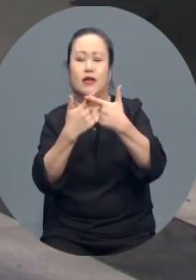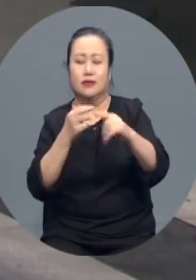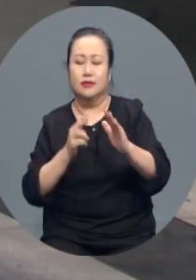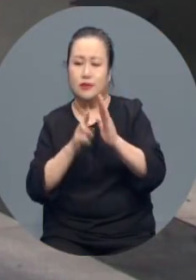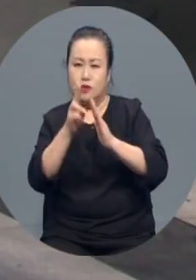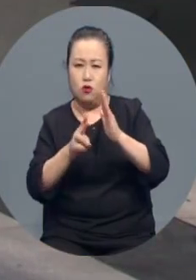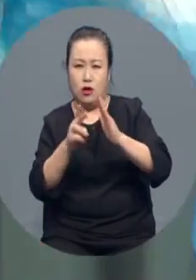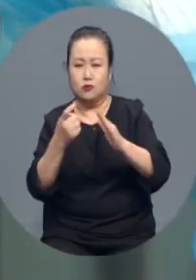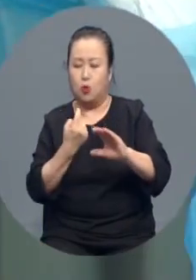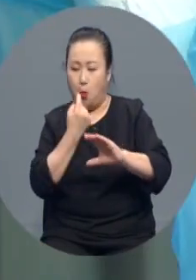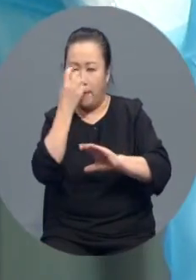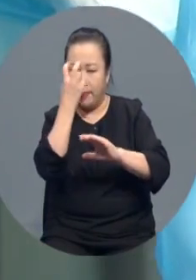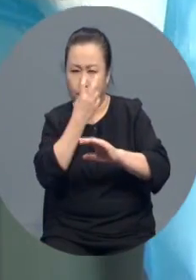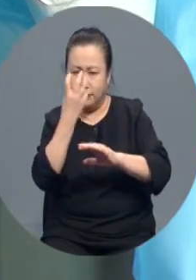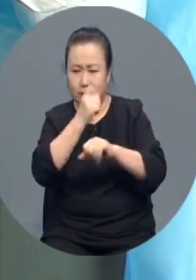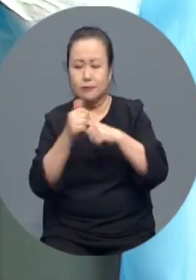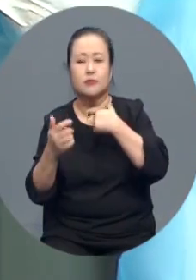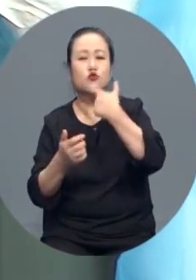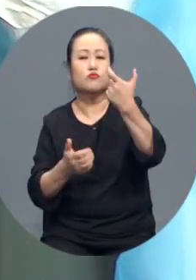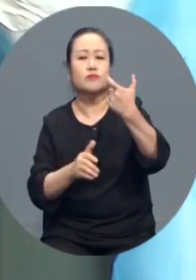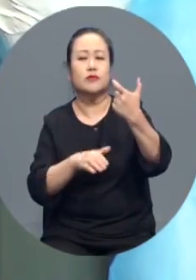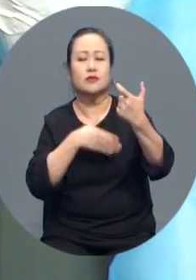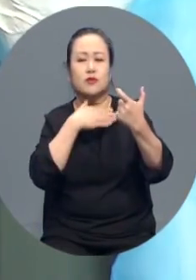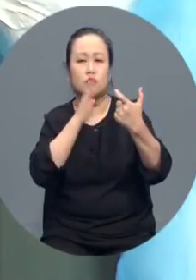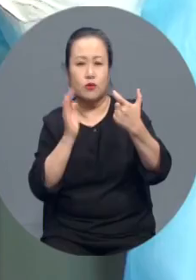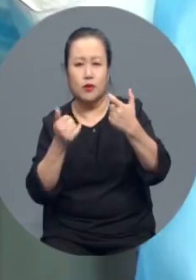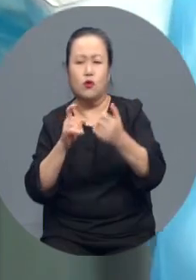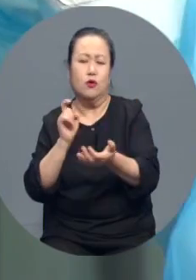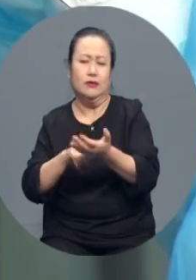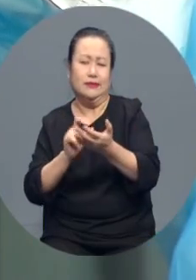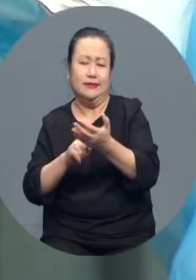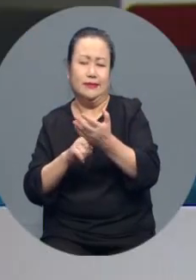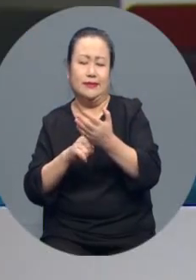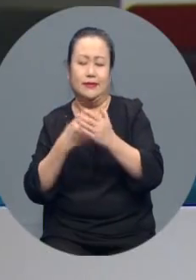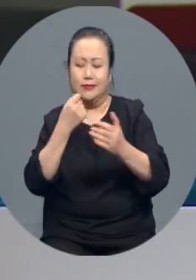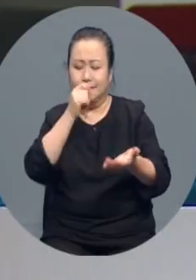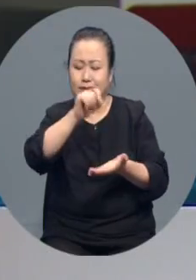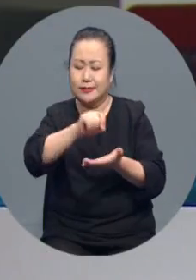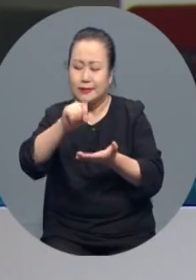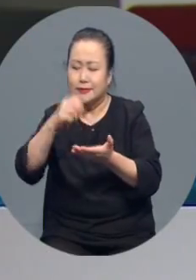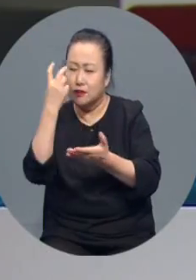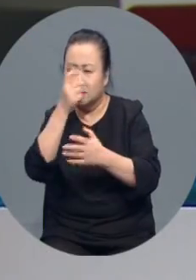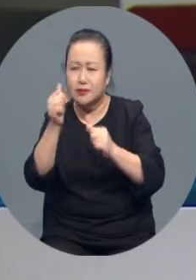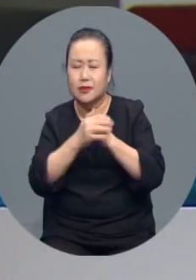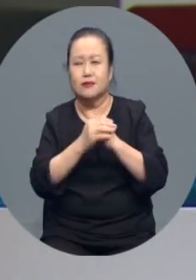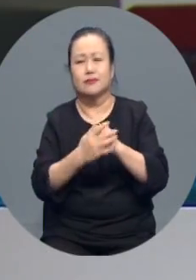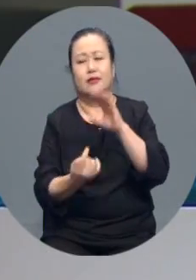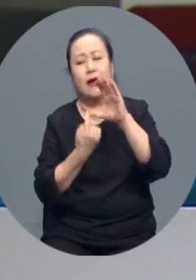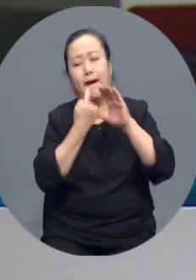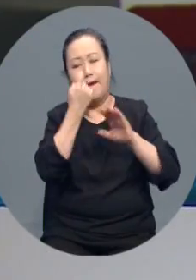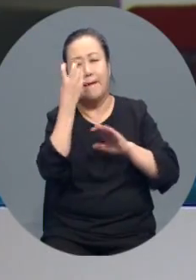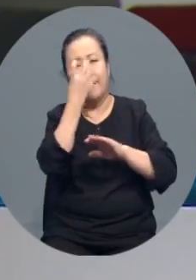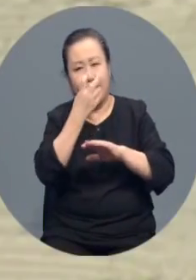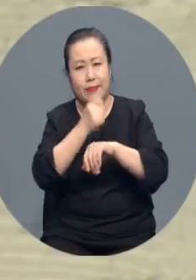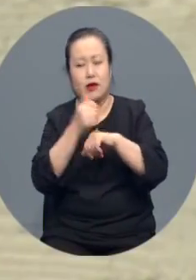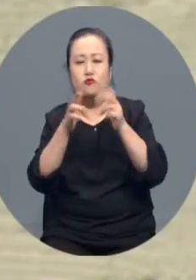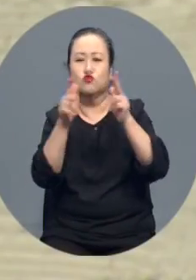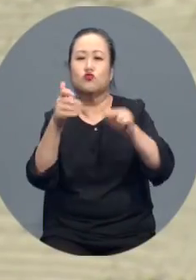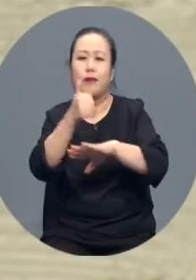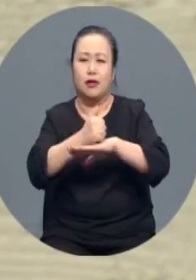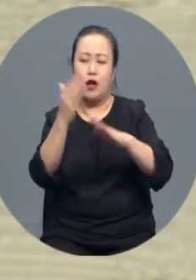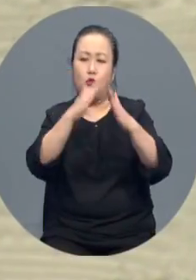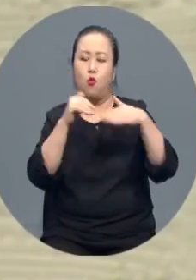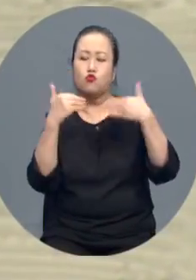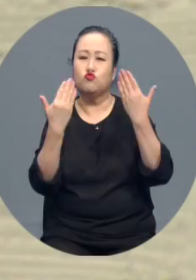들어갑니다. 만 60세 이상 고령자와 신속 항원검사 양성자에 대해 PCR검사를 실시하고 주말과